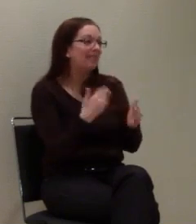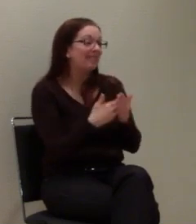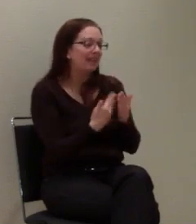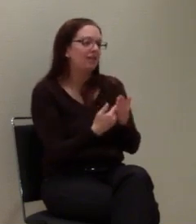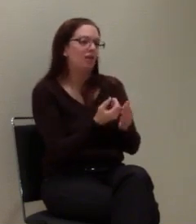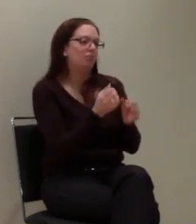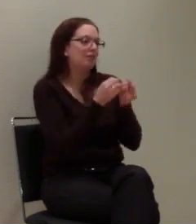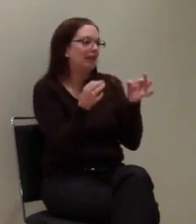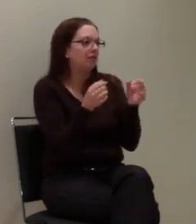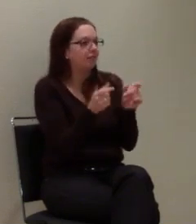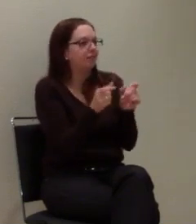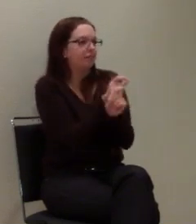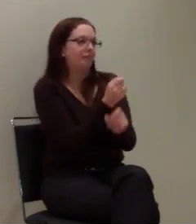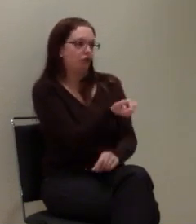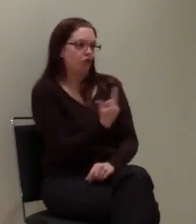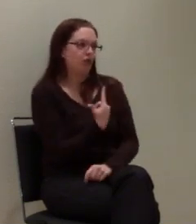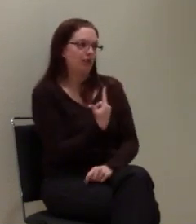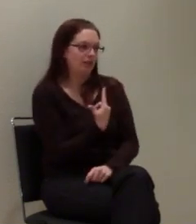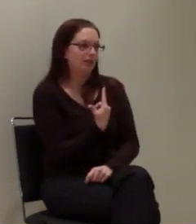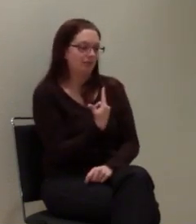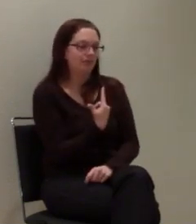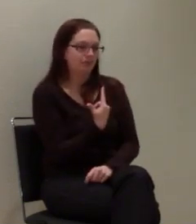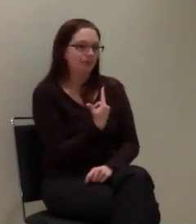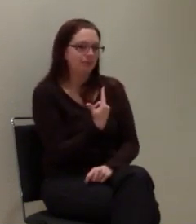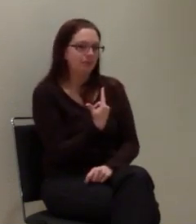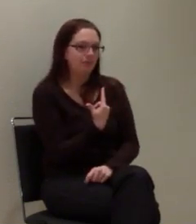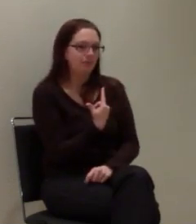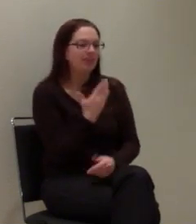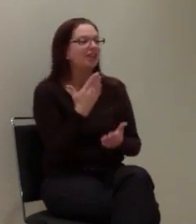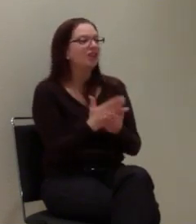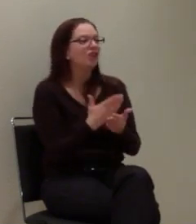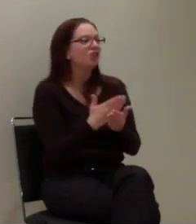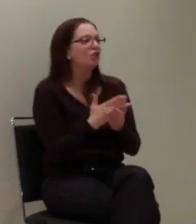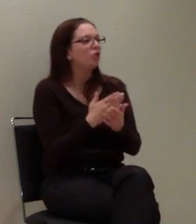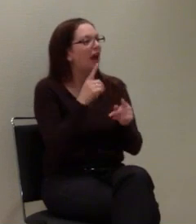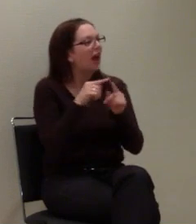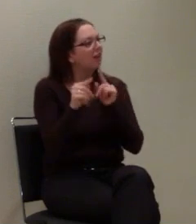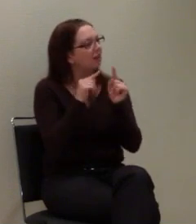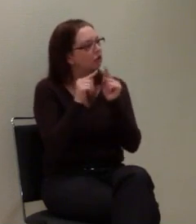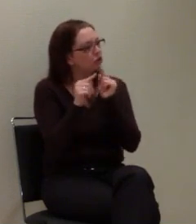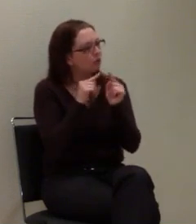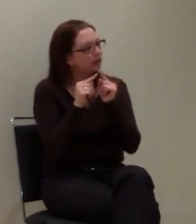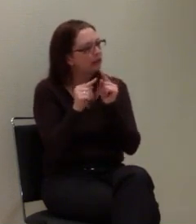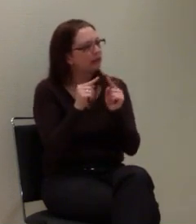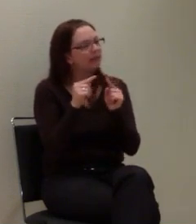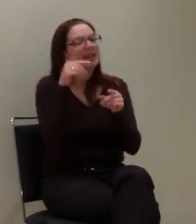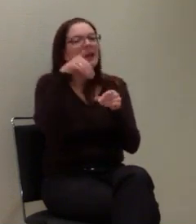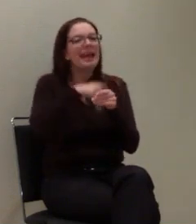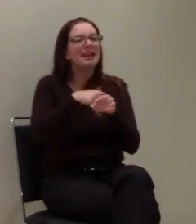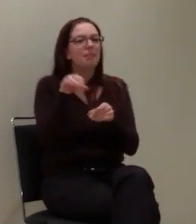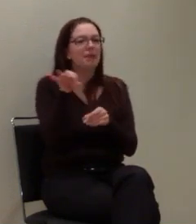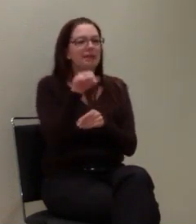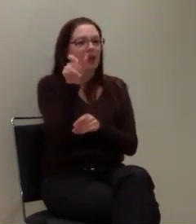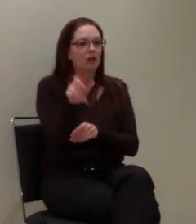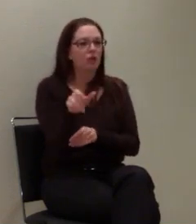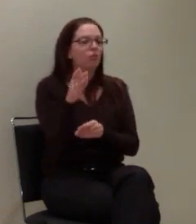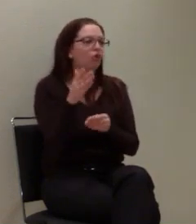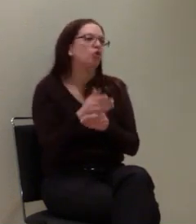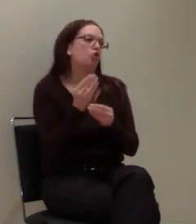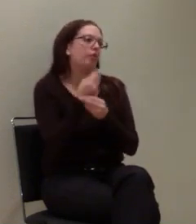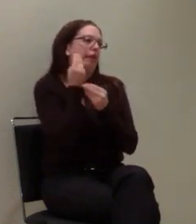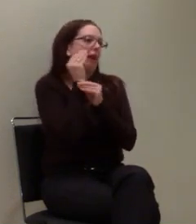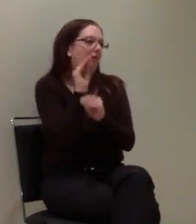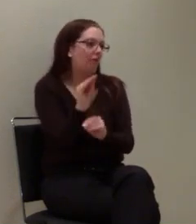Da sind wir, also dieses Problem wurde schon in Gesprächen mit dem Innenministerium auch adressiert, auch vom